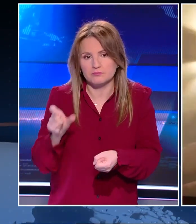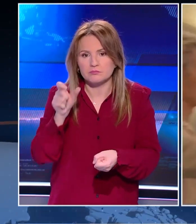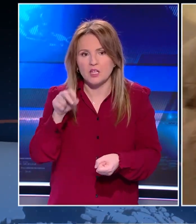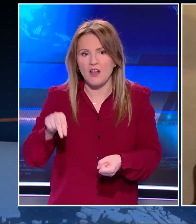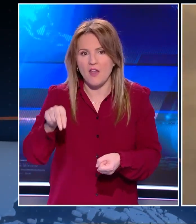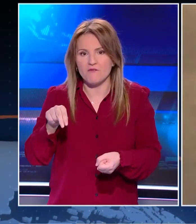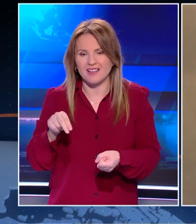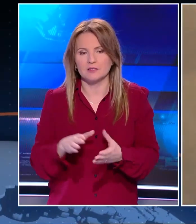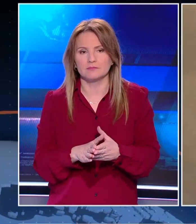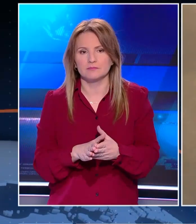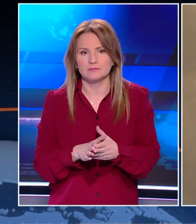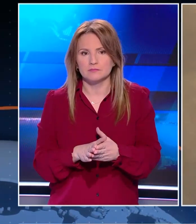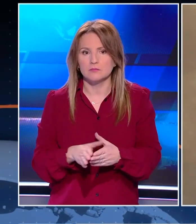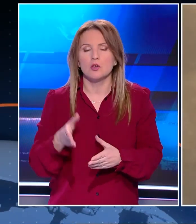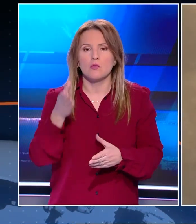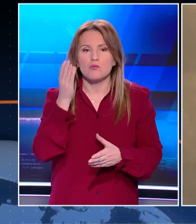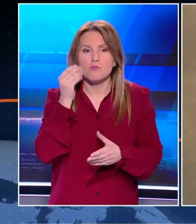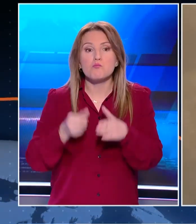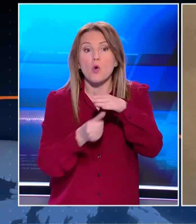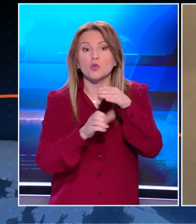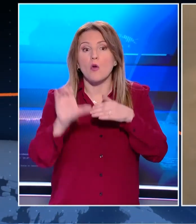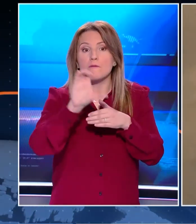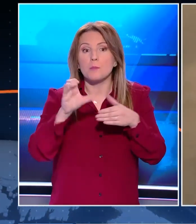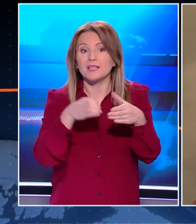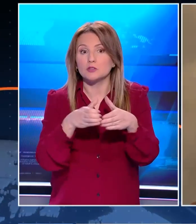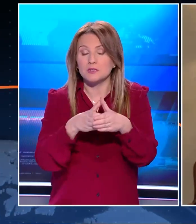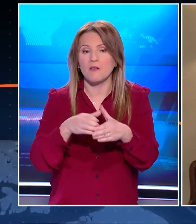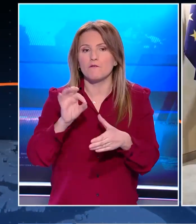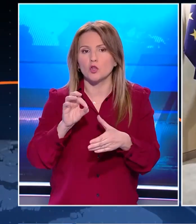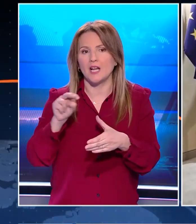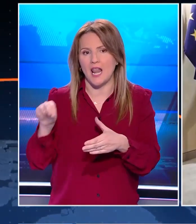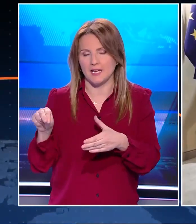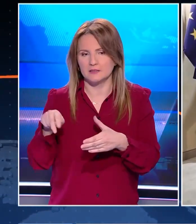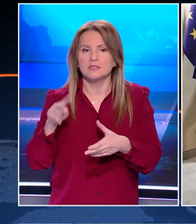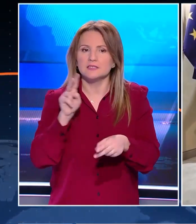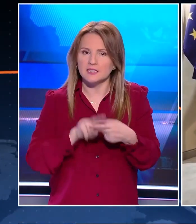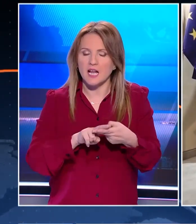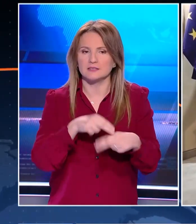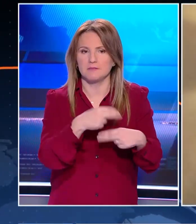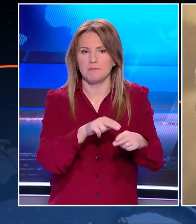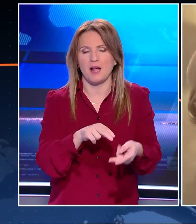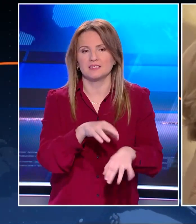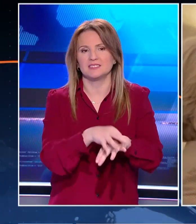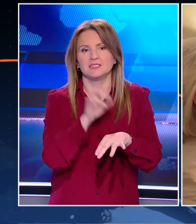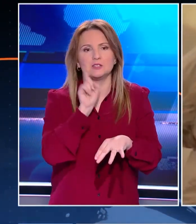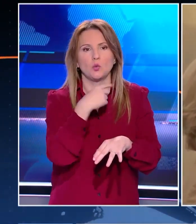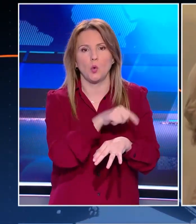Στον απόγεγό της είδησης, στανά του Ναβάλνι, η πρόεδρος της Ευρωπαϊκής Επιτροπής, Φόντερ Λάιεν, συναντήθηκε με τη σύζυγό του.